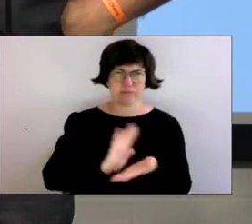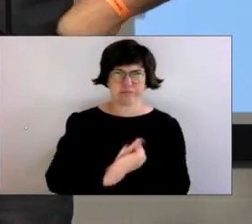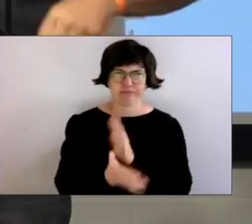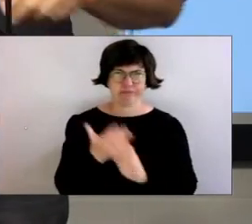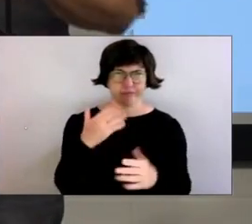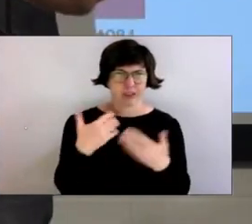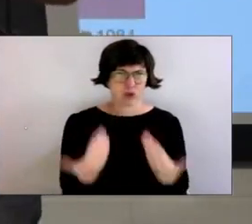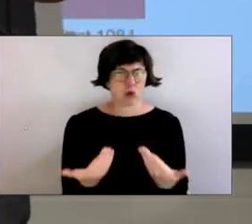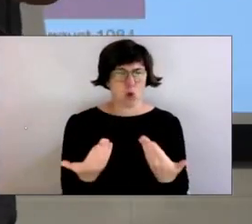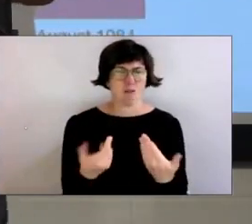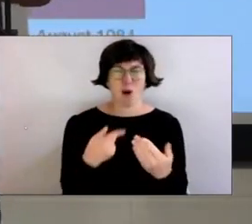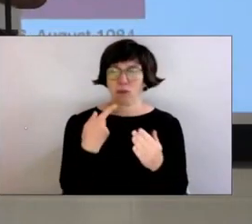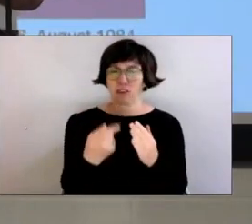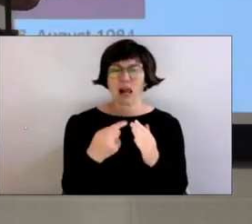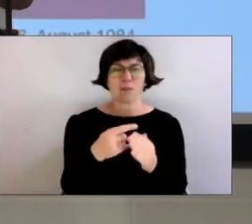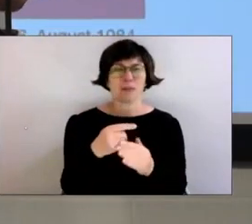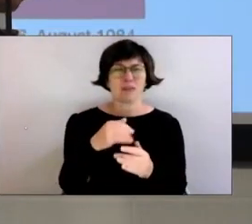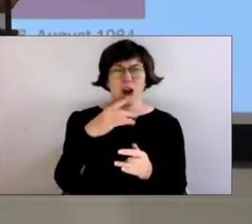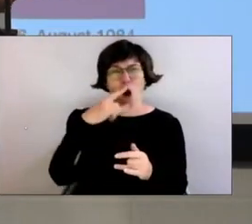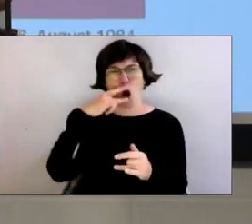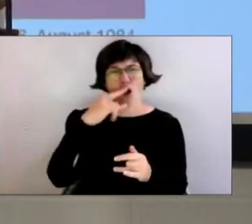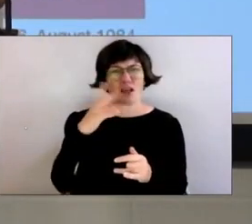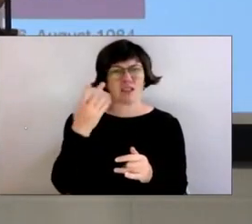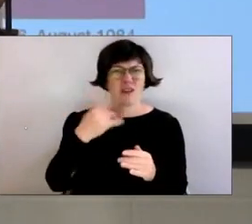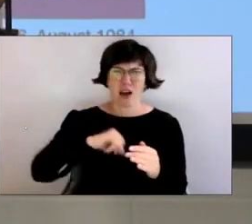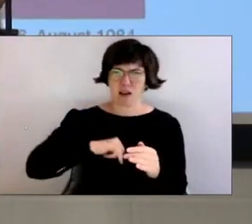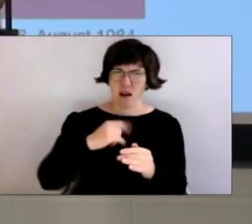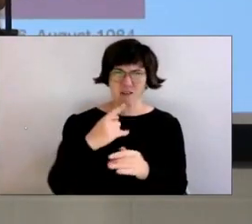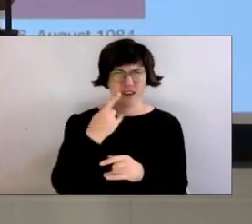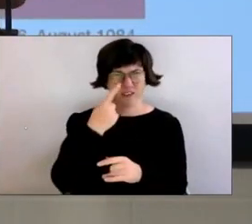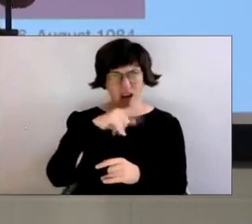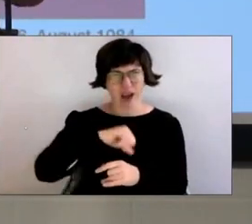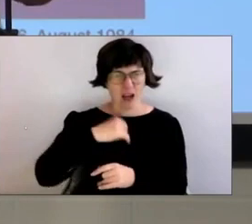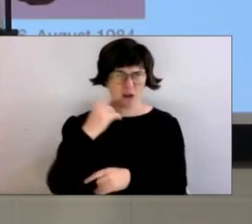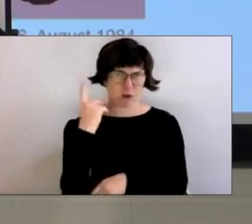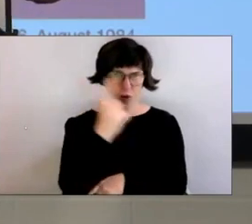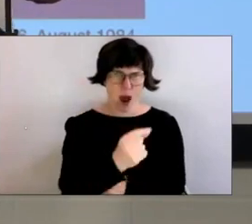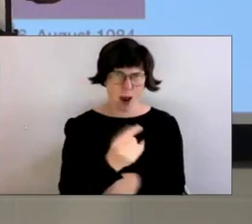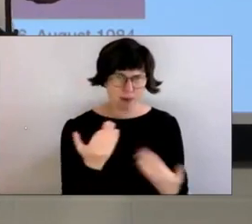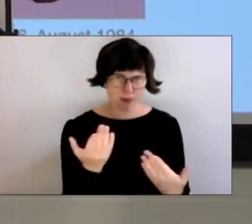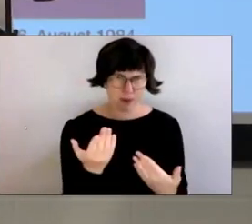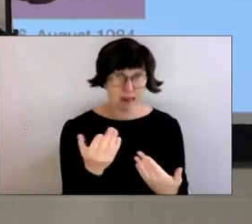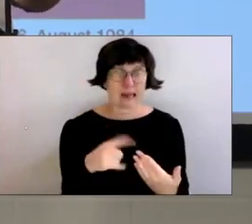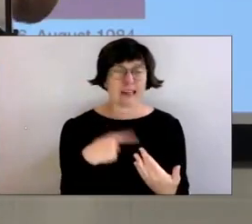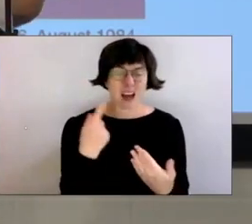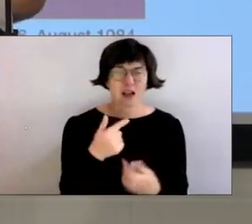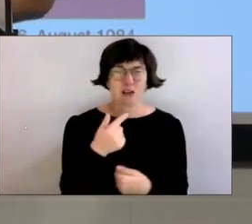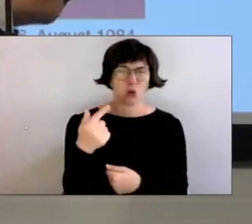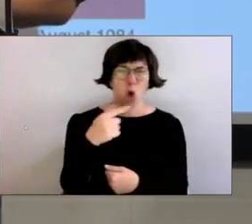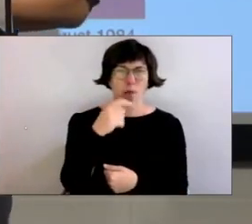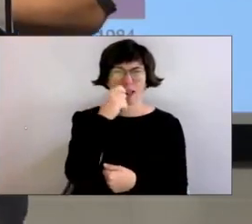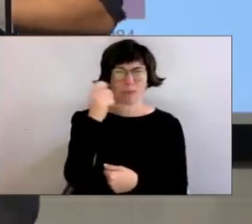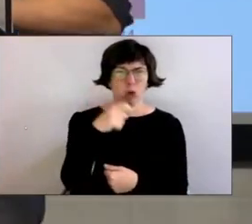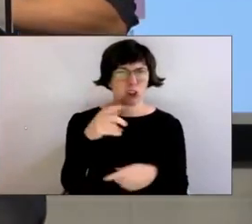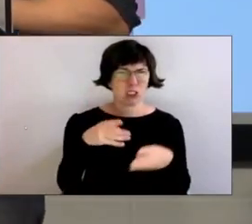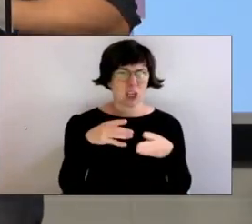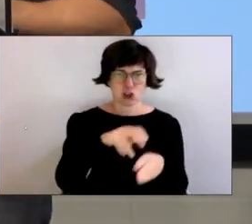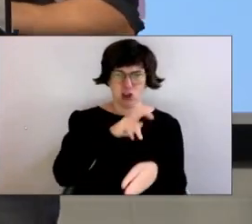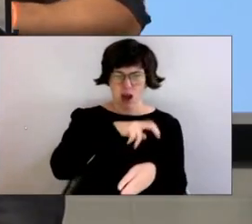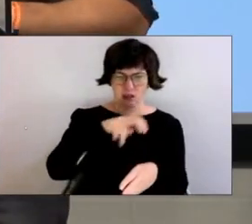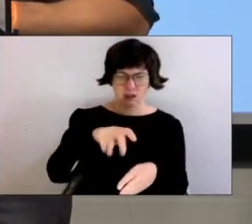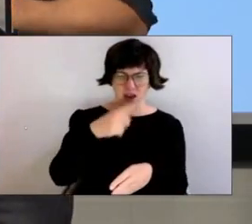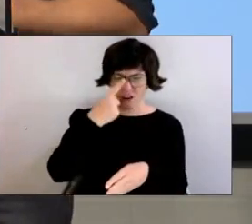denn diese verließen Hoyerswerda am Freitagmorgen. Dann entschieden sie, in die Thomas-Münster-Straße zu kommen. Es war ein